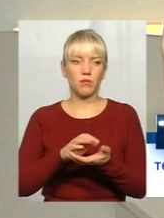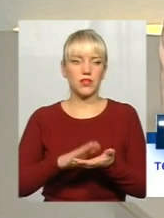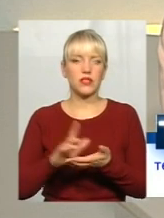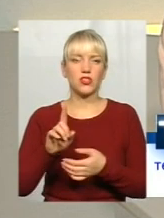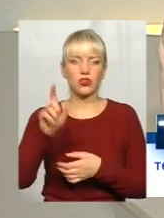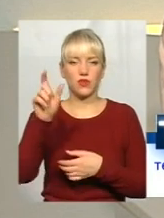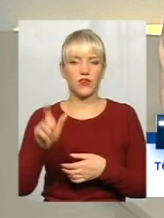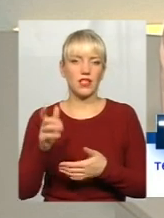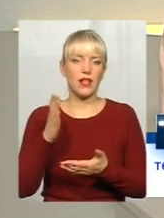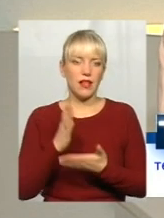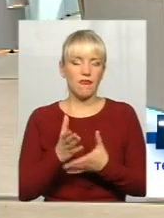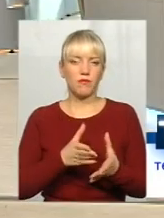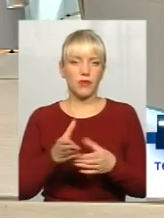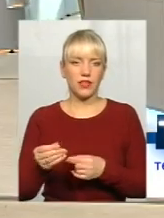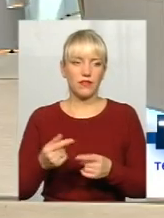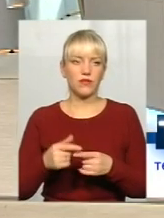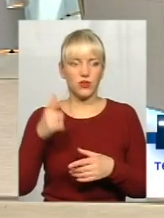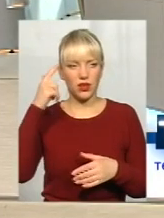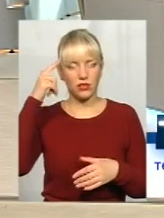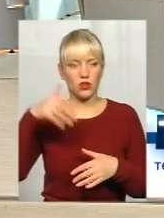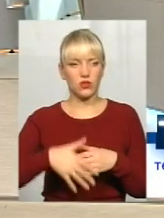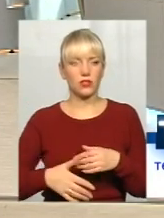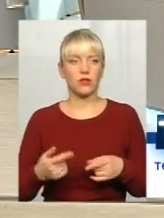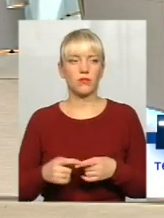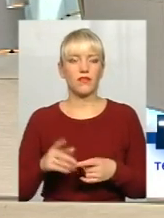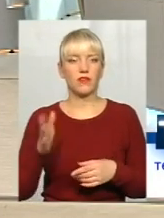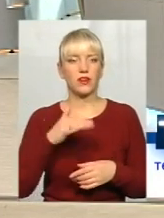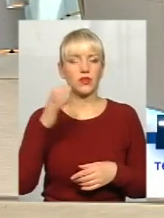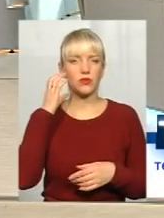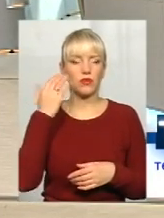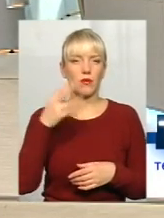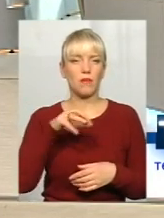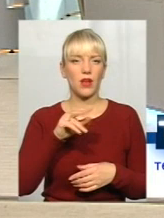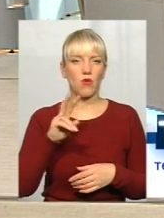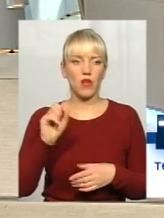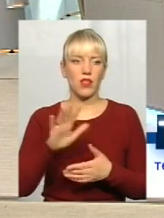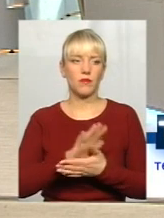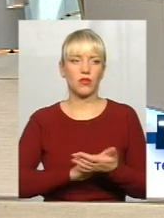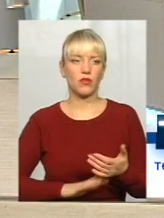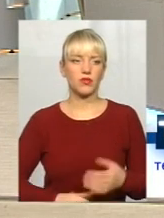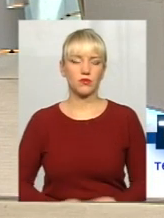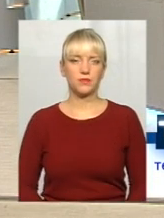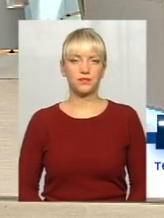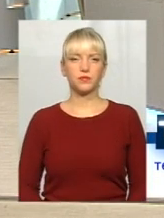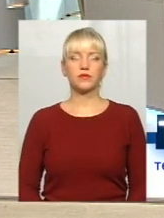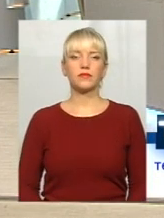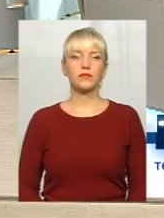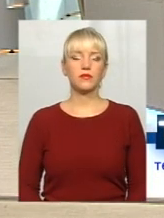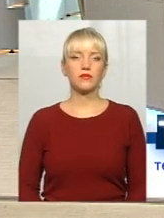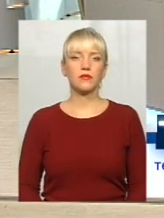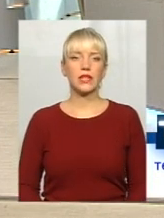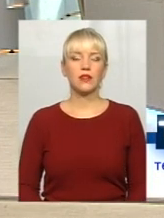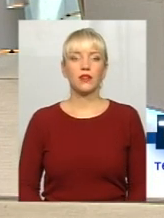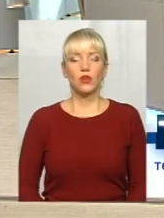призначає. А там... Я зрозумів, а давайте ще Вану Колу послухаємо, вашу думку, і далі продовжимо. Так, ну